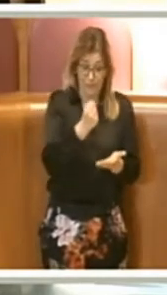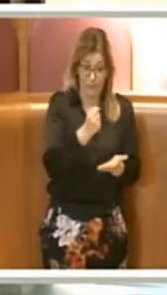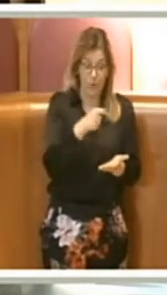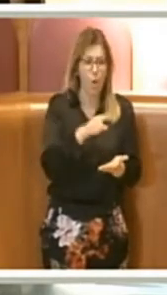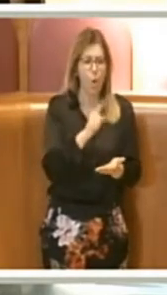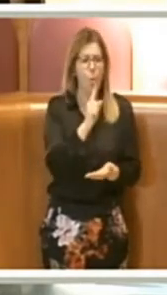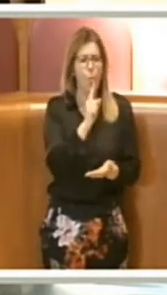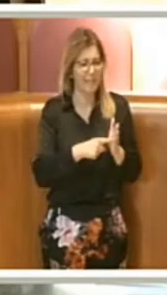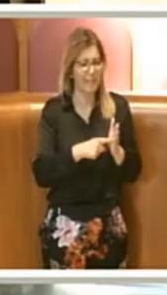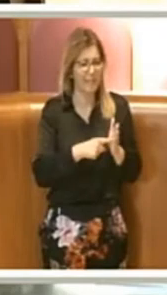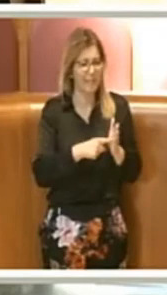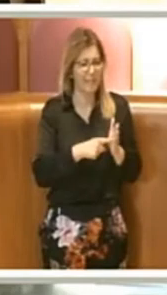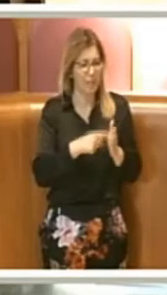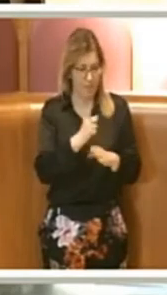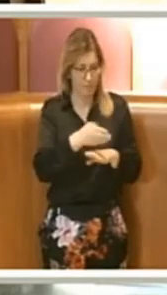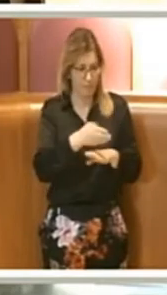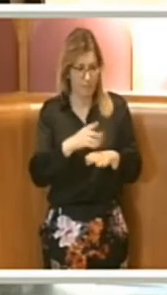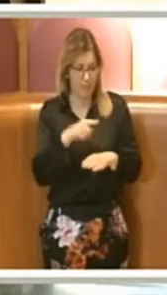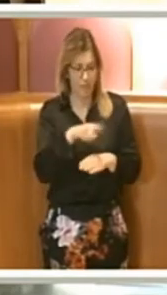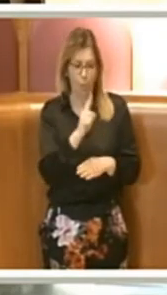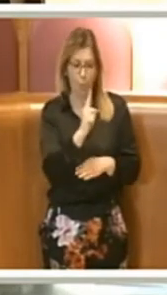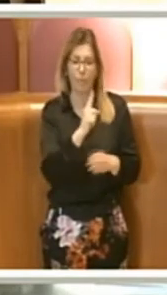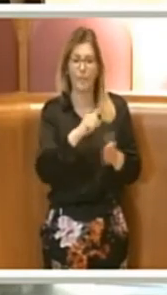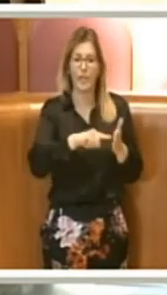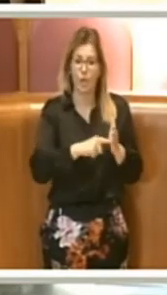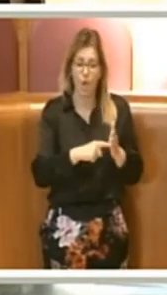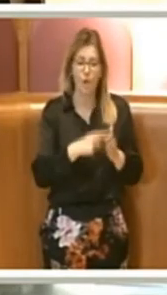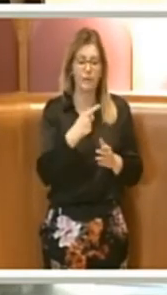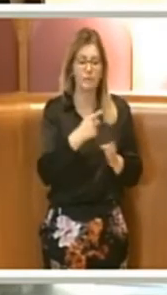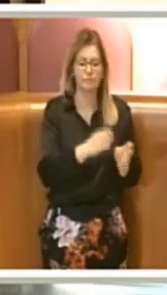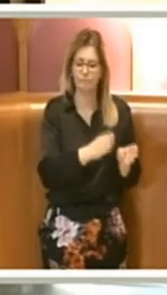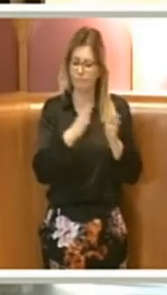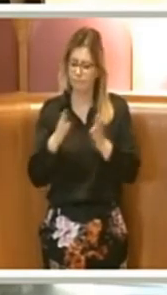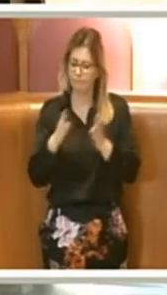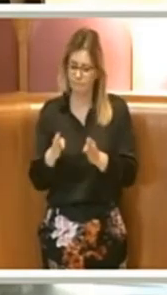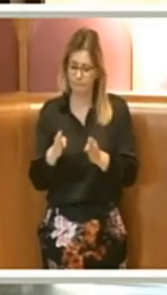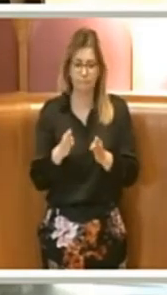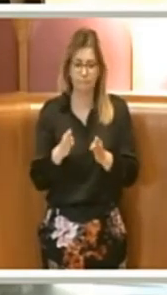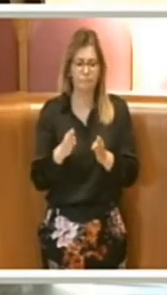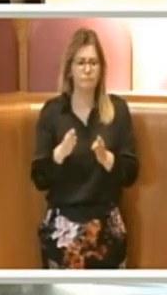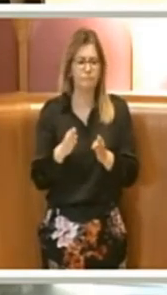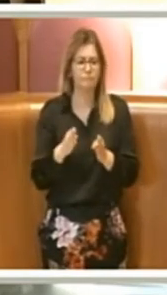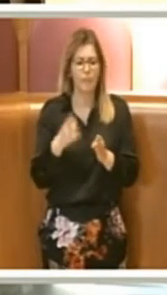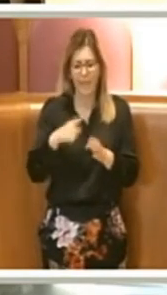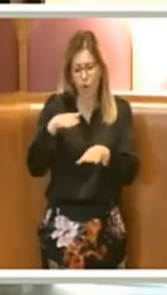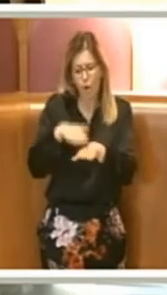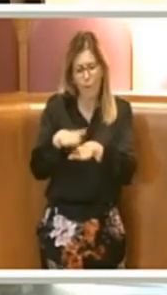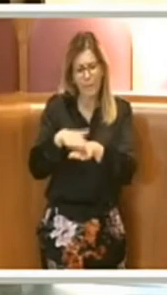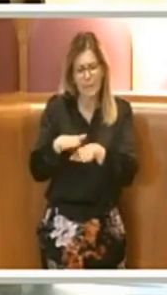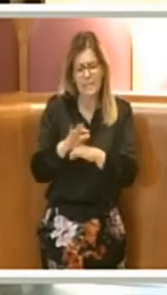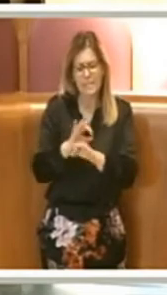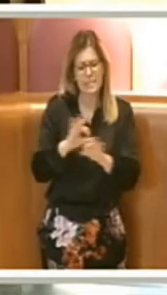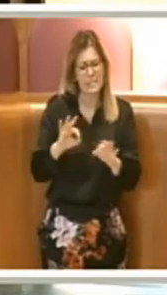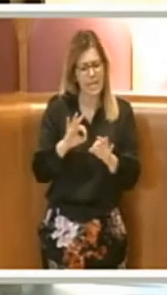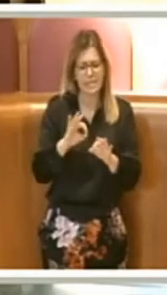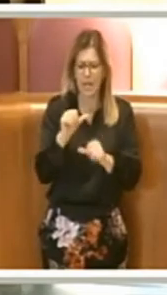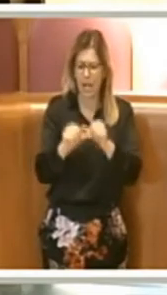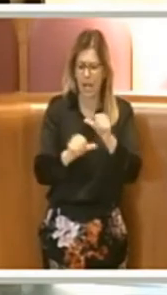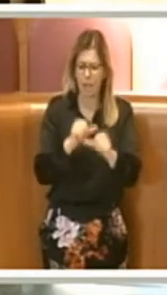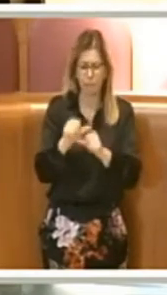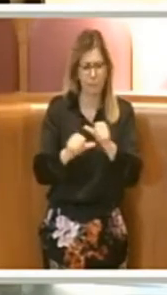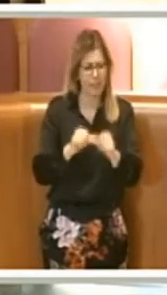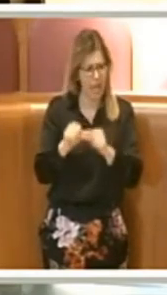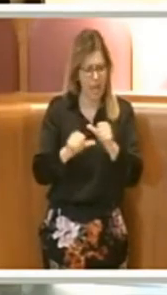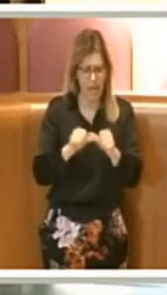di un milione, vengono spostati per competenza senza modificare ovviamente la loro destinazione